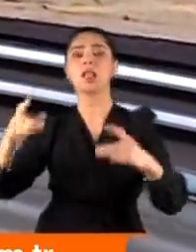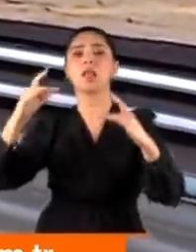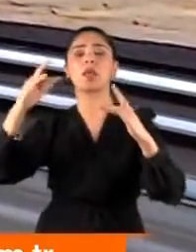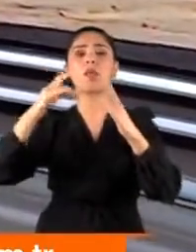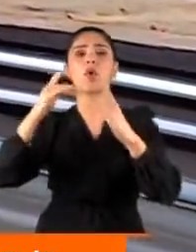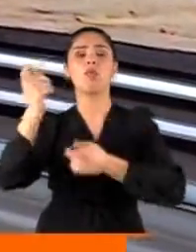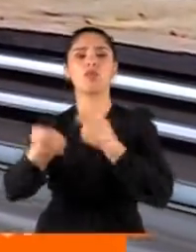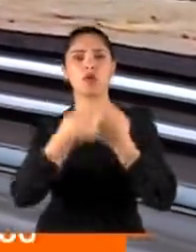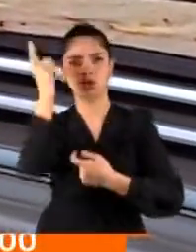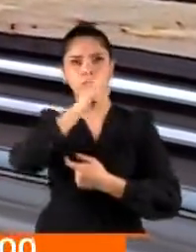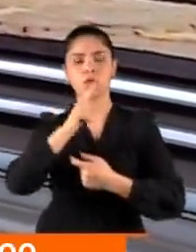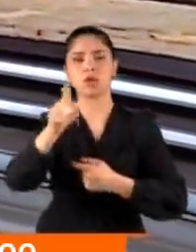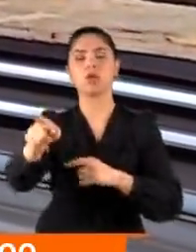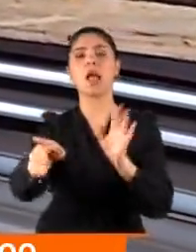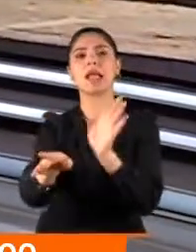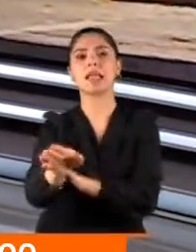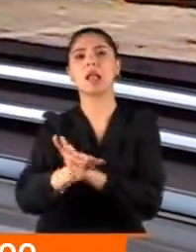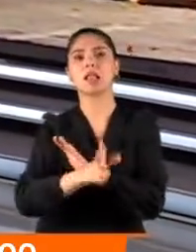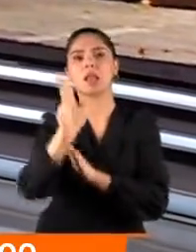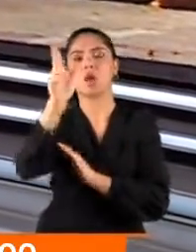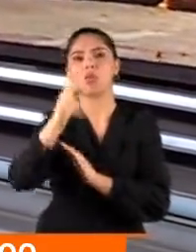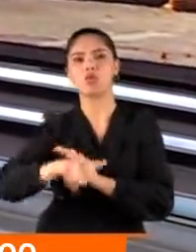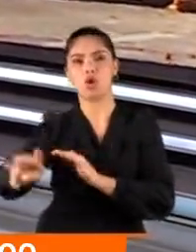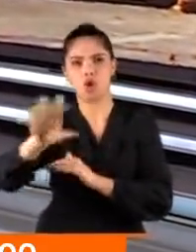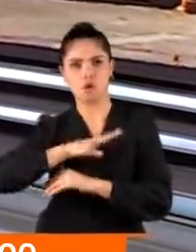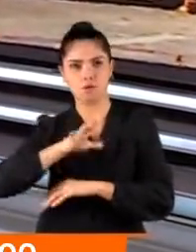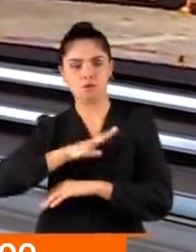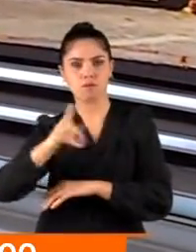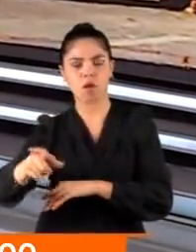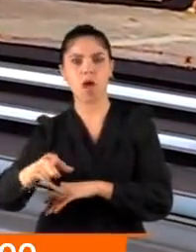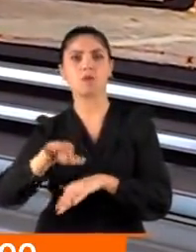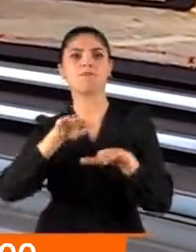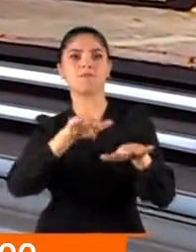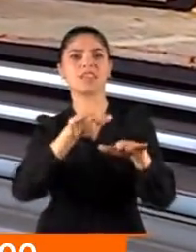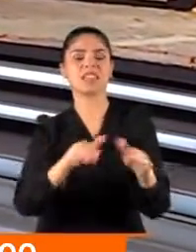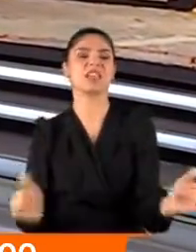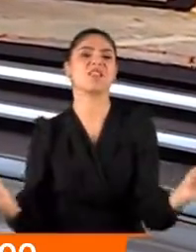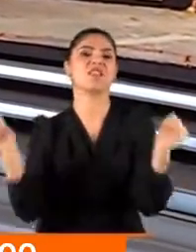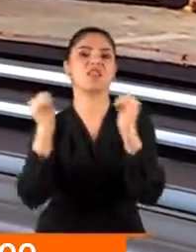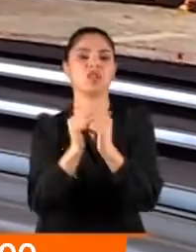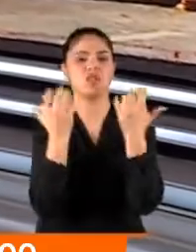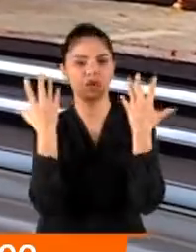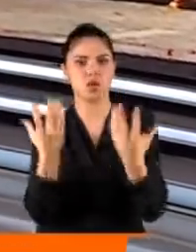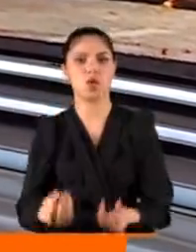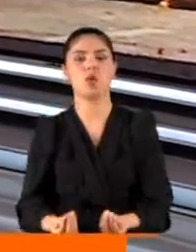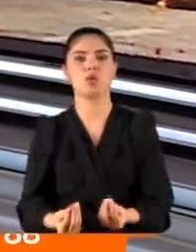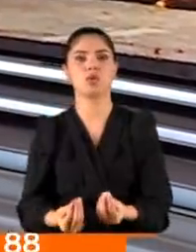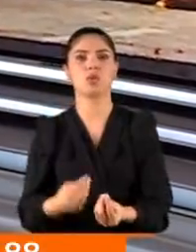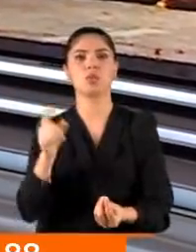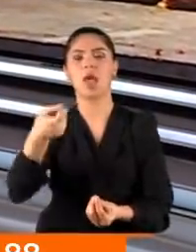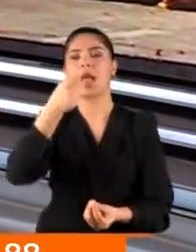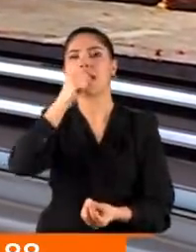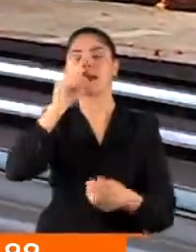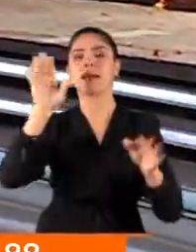çalışmaları yüzünden yan yola geçici olarak 3 şerit verildi ve tabii aynı zamanda trafiğinde startı verilmiş oldu. Öyle ki